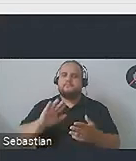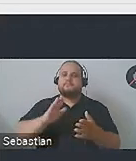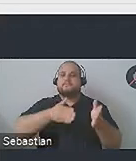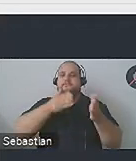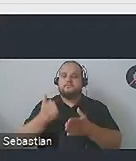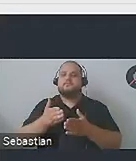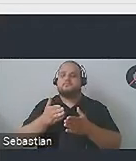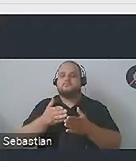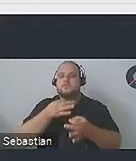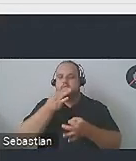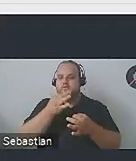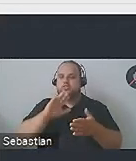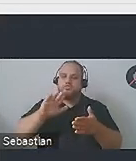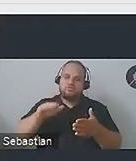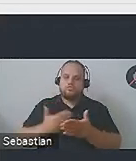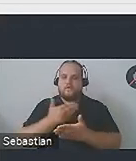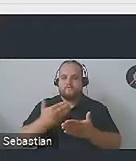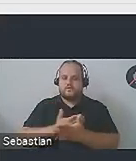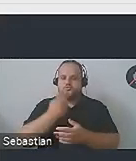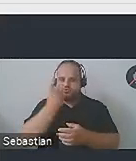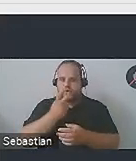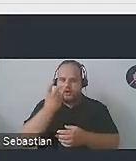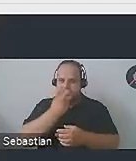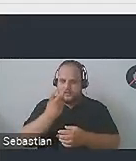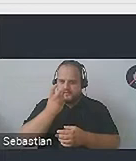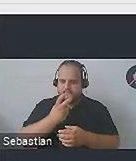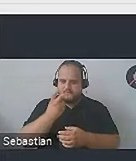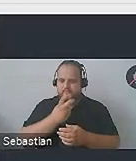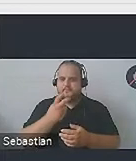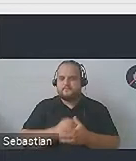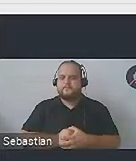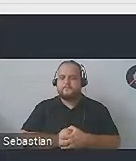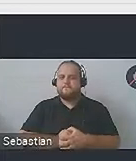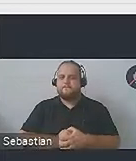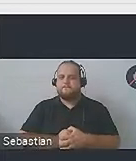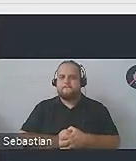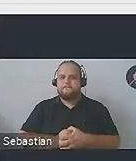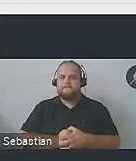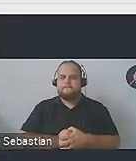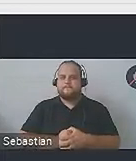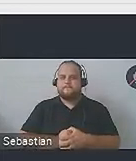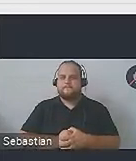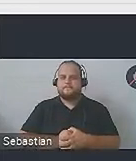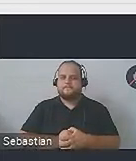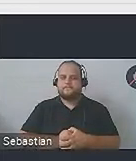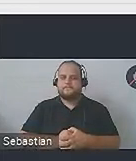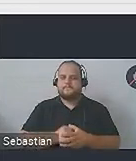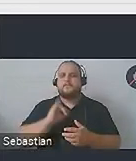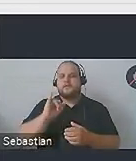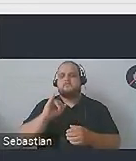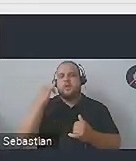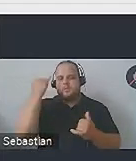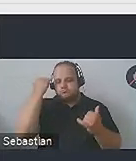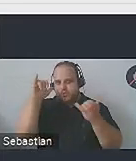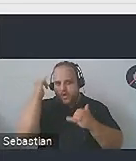Następnie opowiemy sobie o najciekawszej części dostępności, czyli technologiach asystujących i wszelkich błędach w